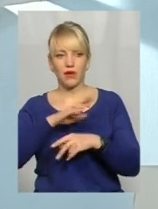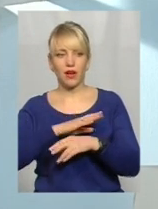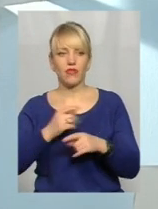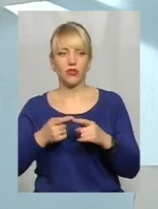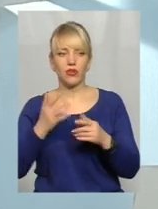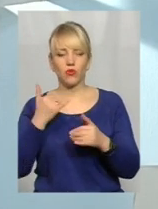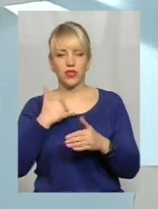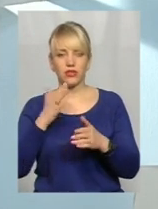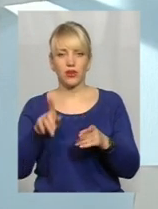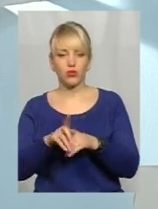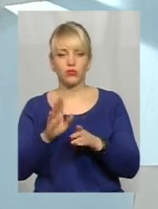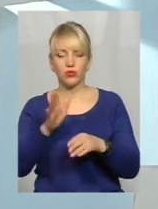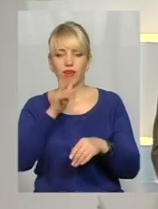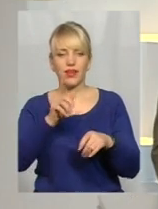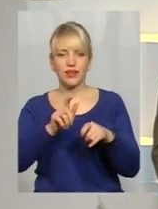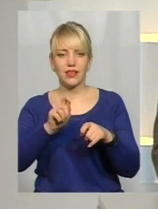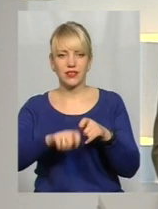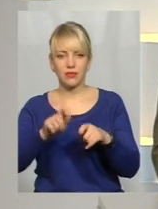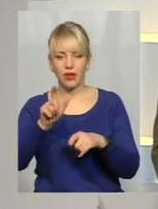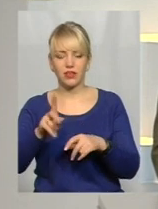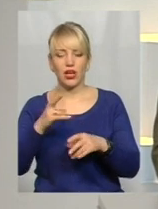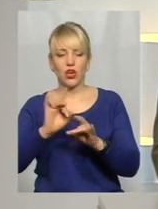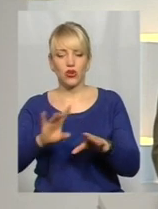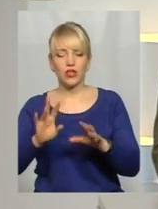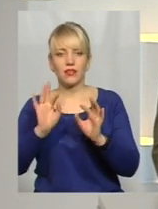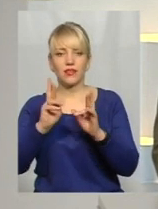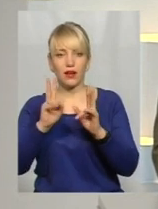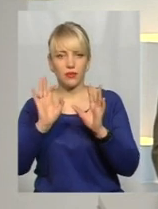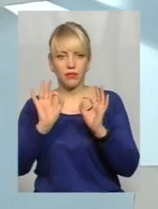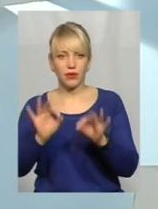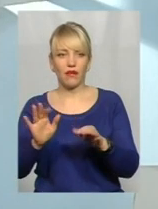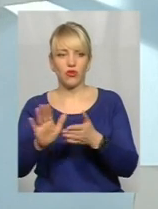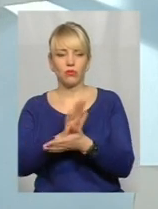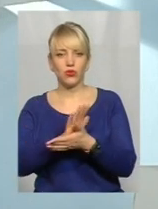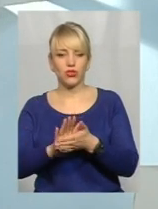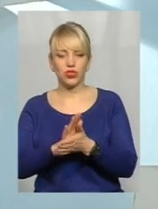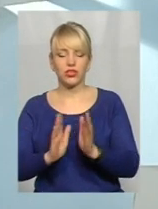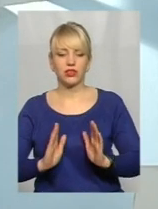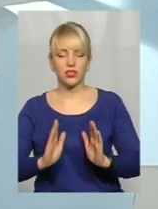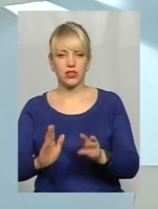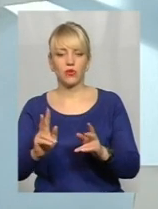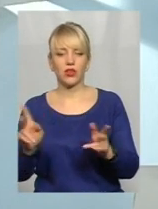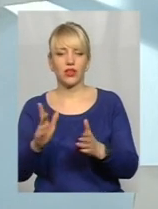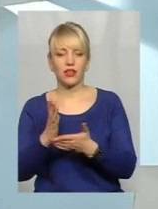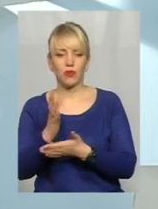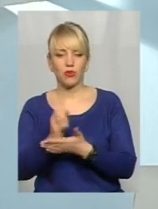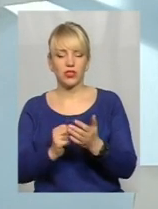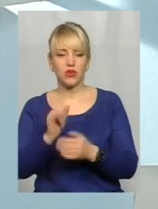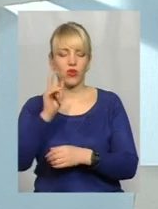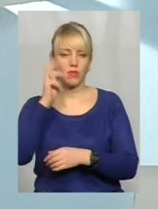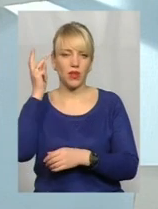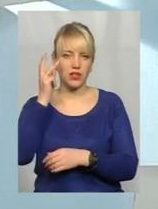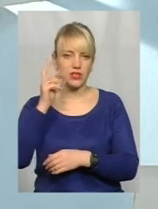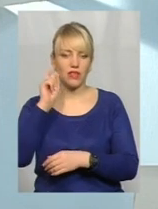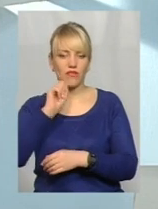експерт, він розкаже про те, як методологічно правильно розчистити смуги, який є потенціал Хмельницької і Вінницької області